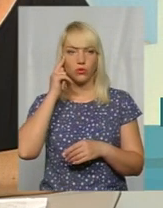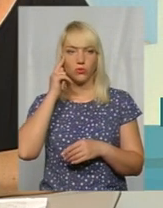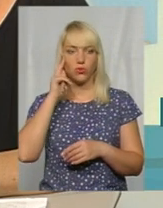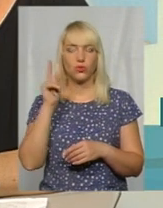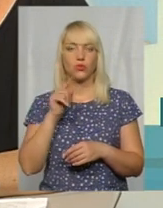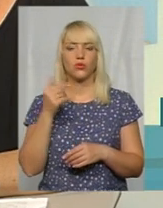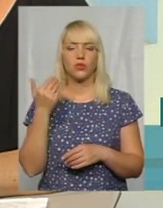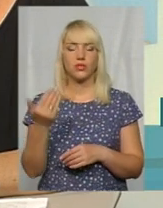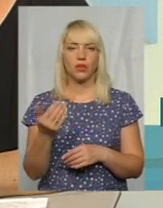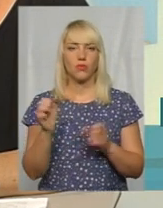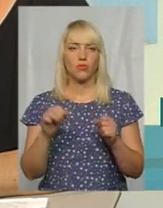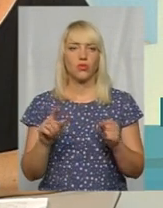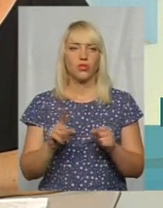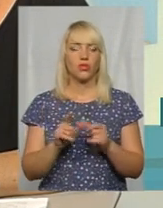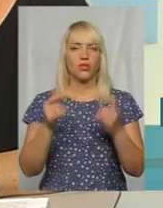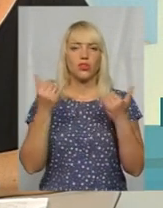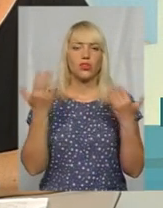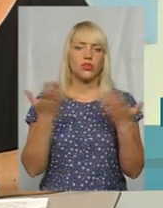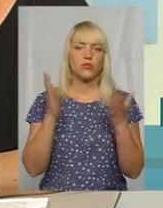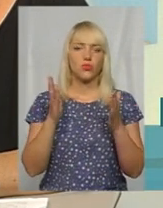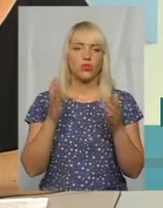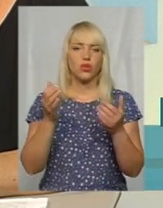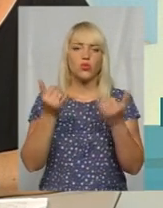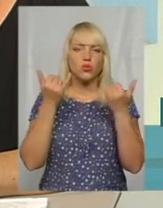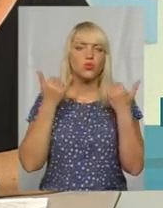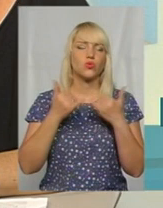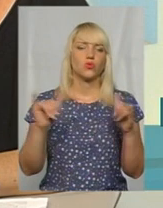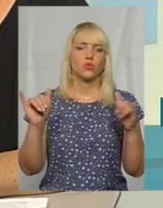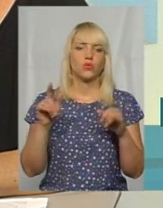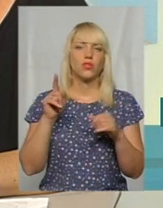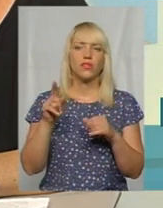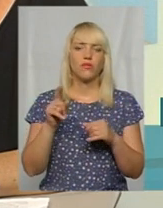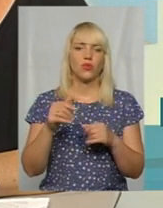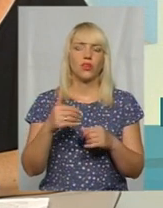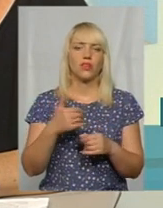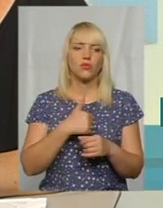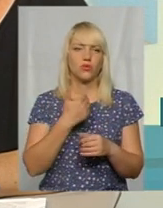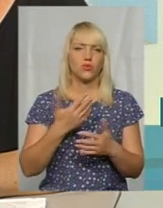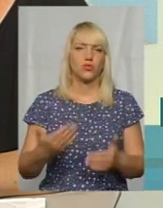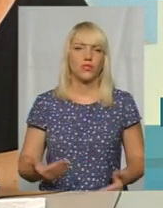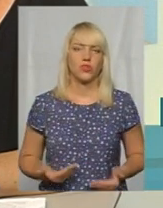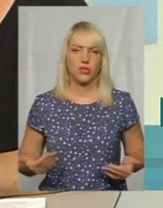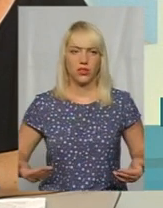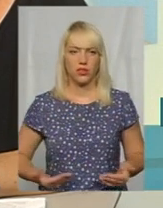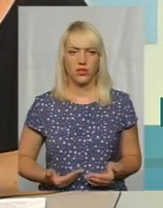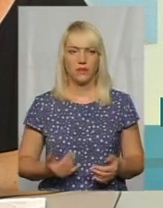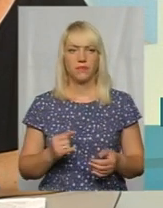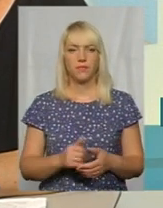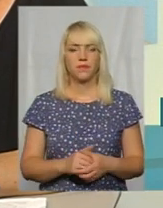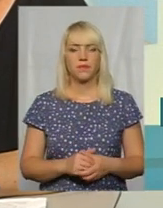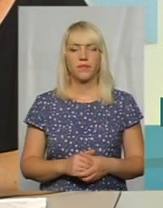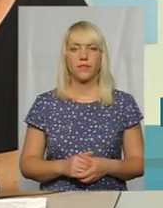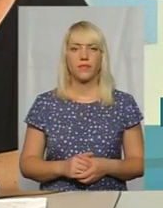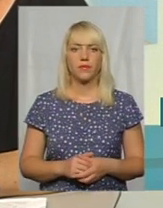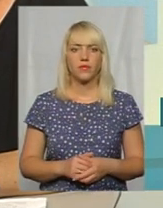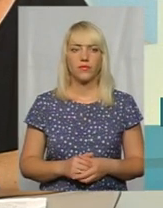ними станеться якесь чудо. І вони вчіпляться за якусь соломинку і виживуть. І